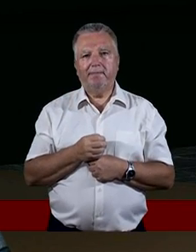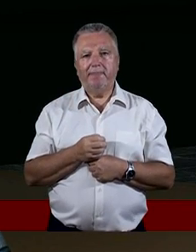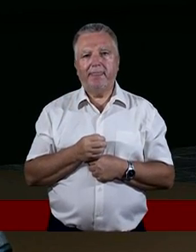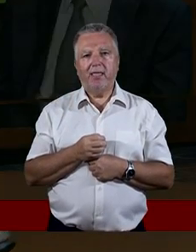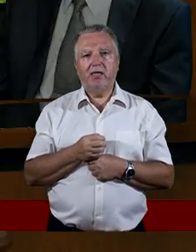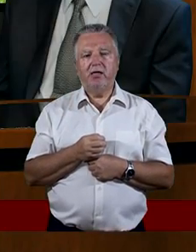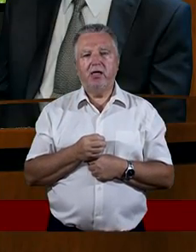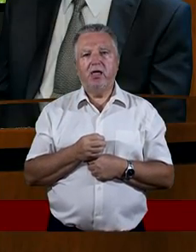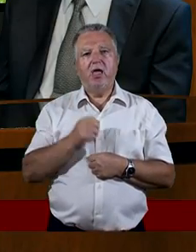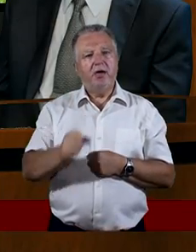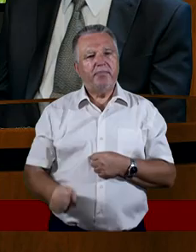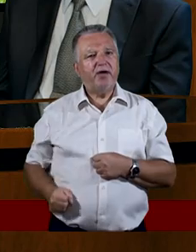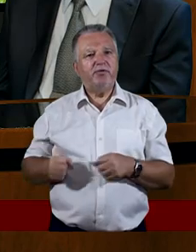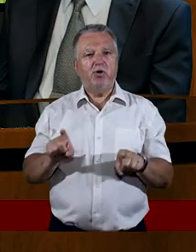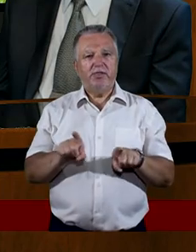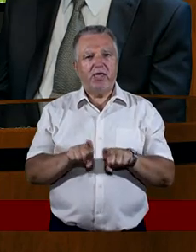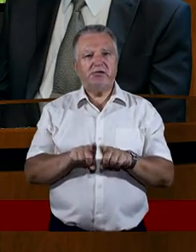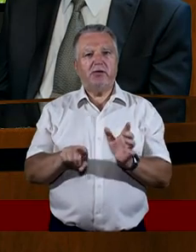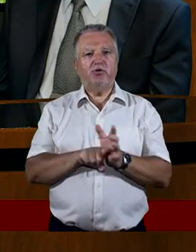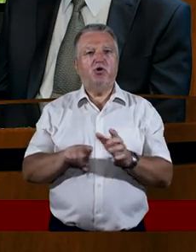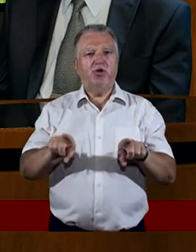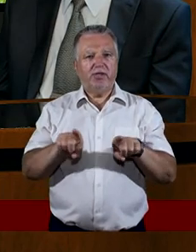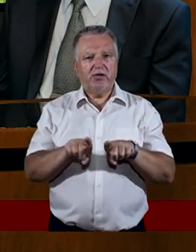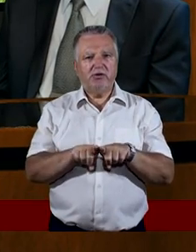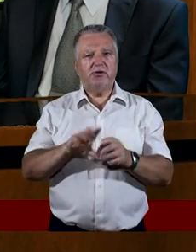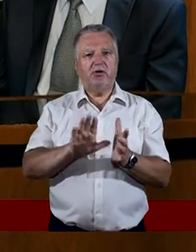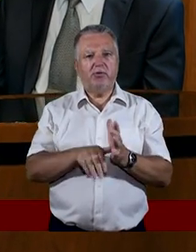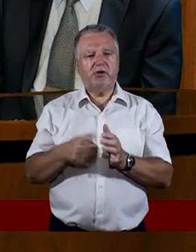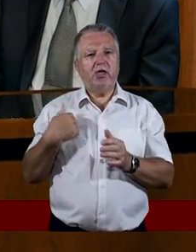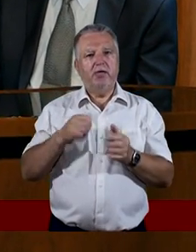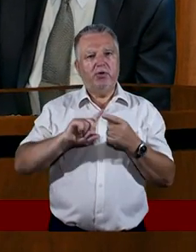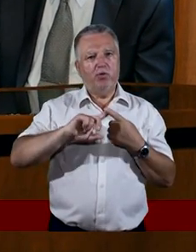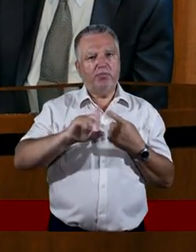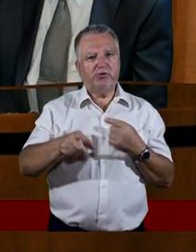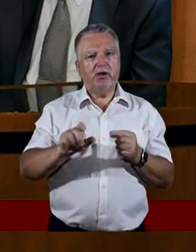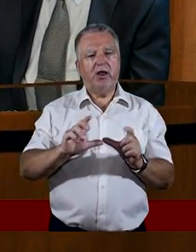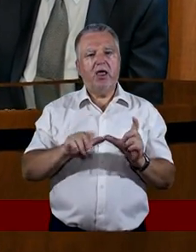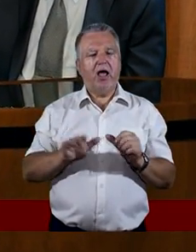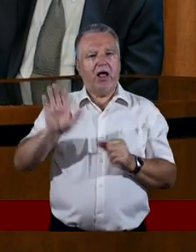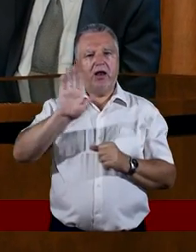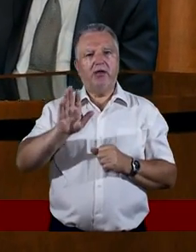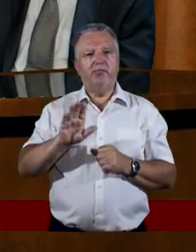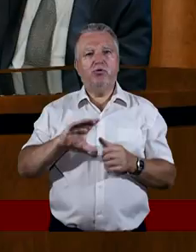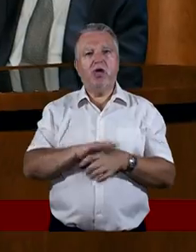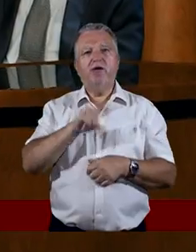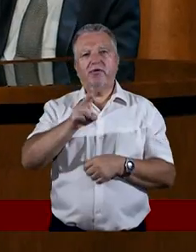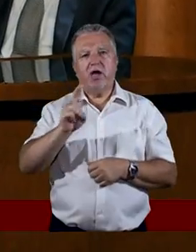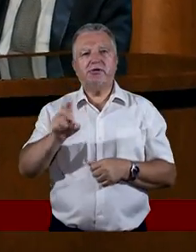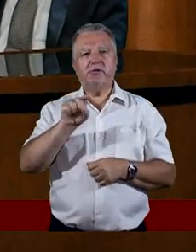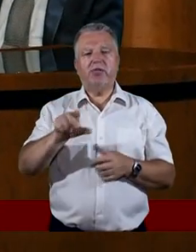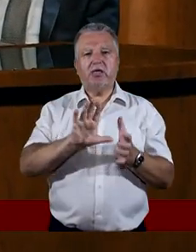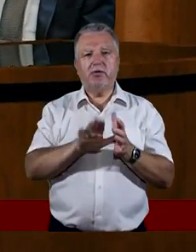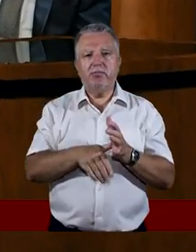samopoczucie. Paweł też do takiego miasta został wysłany, ale Bóg, tak jak pokazuje tutaj historia, w każdym z takich